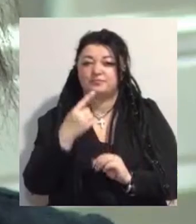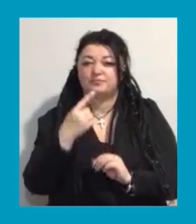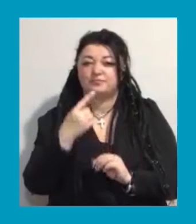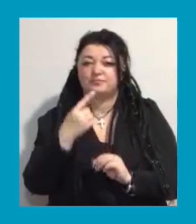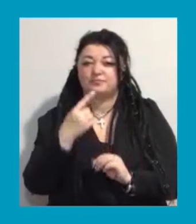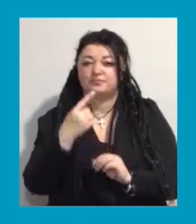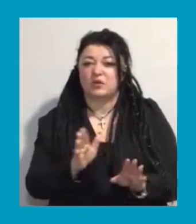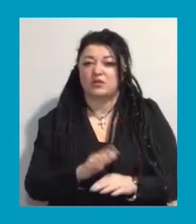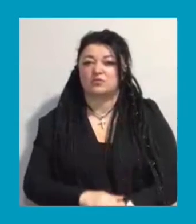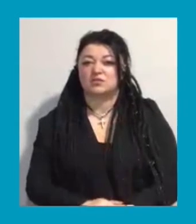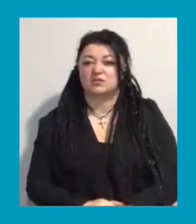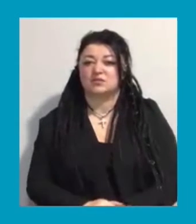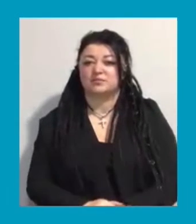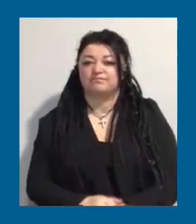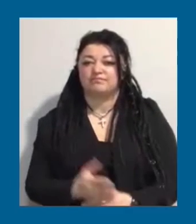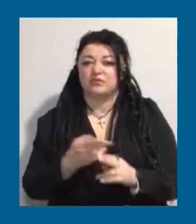обов'язків.